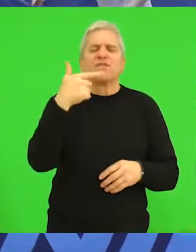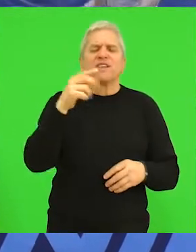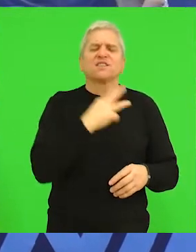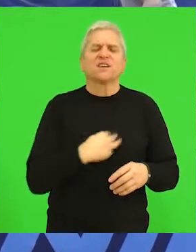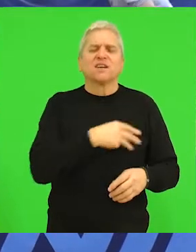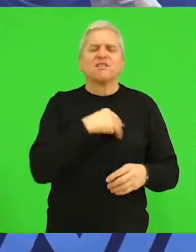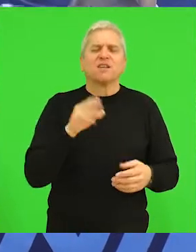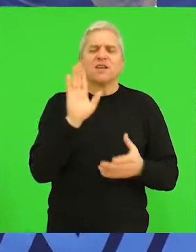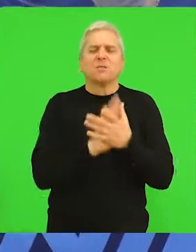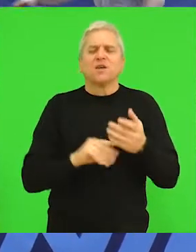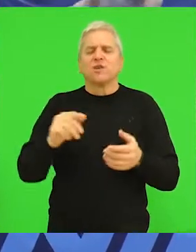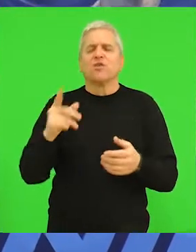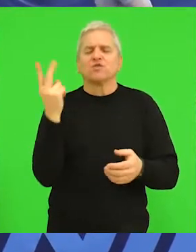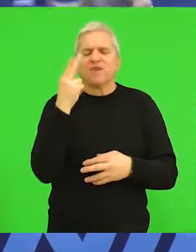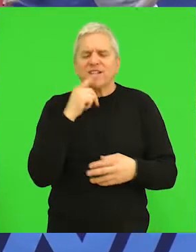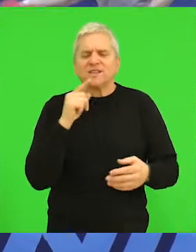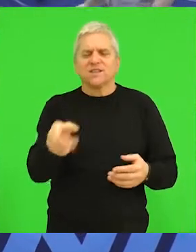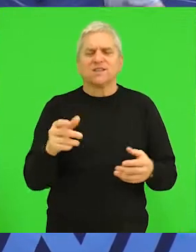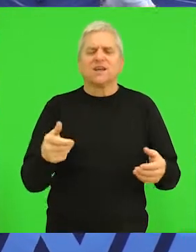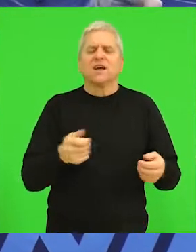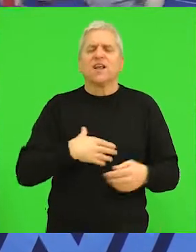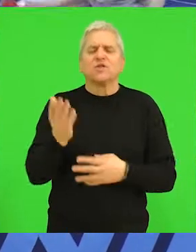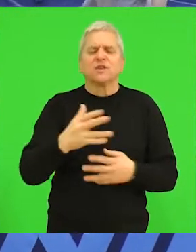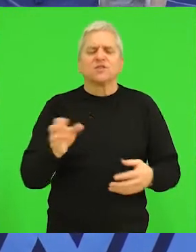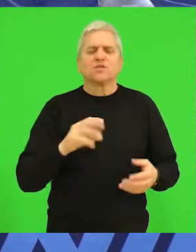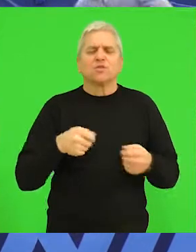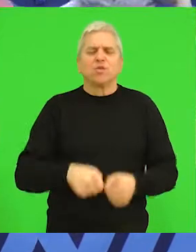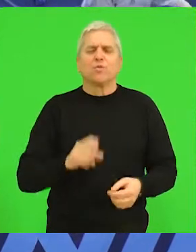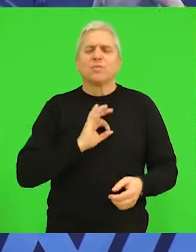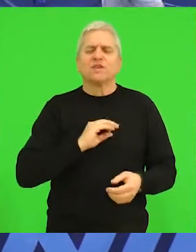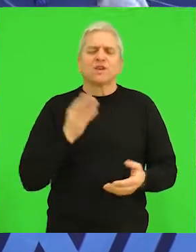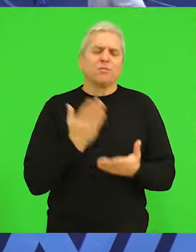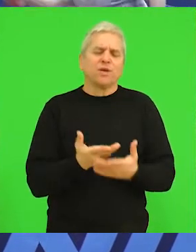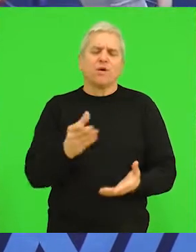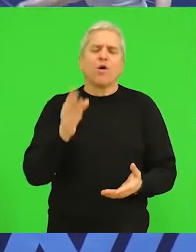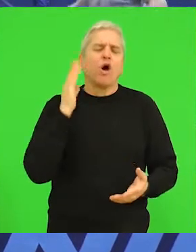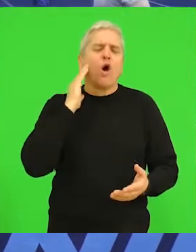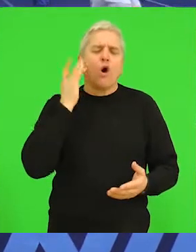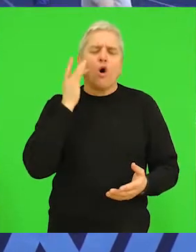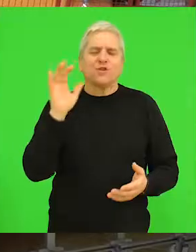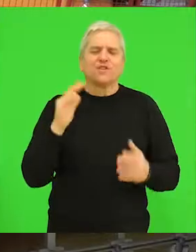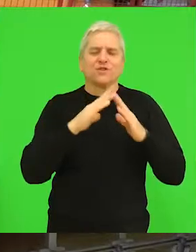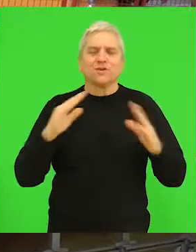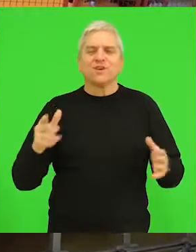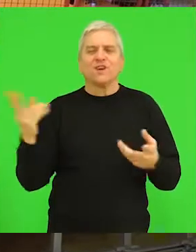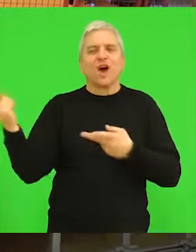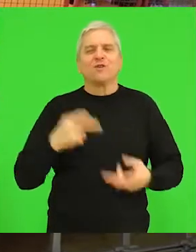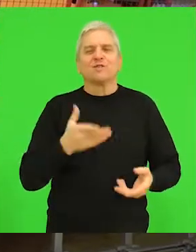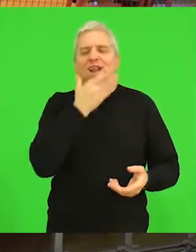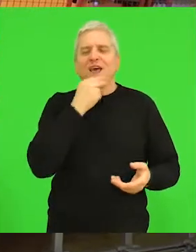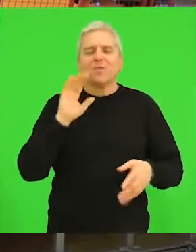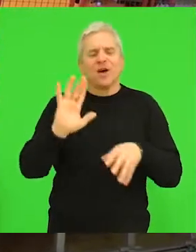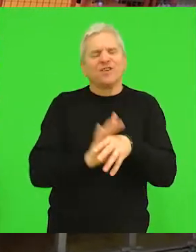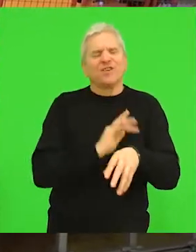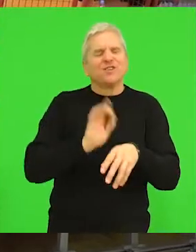je ostatak učesnika bio iz naše zemlje stonoteninski klub Bečaj ponovo se dokazao kao odličan domaćin a gosti su uz lepe